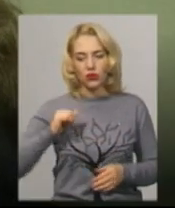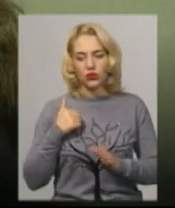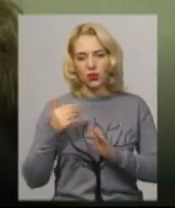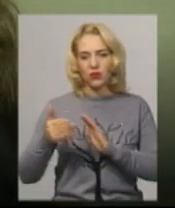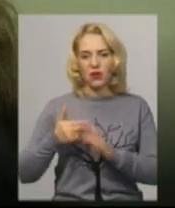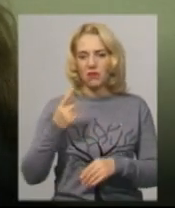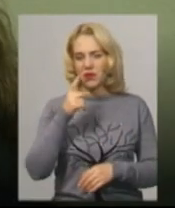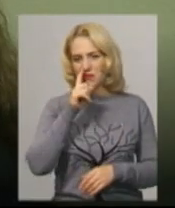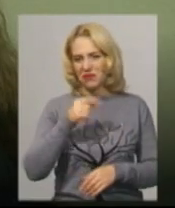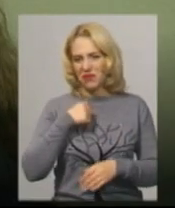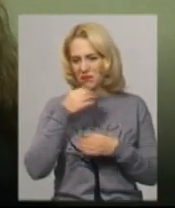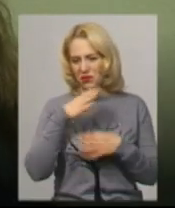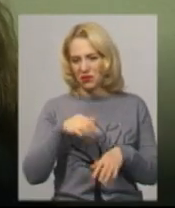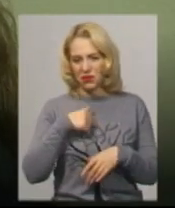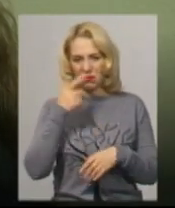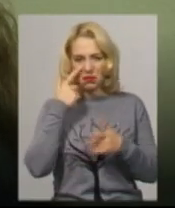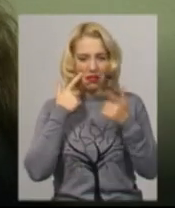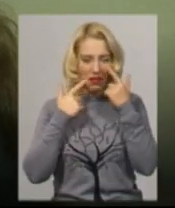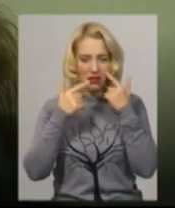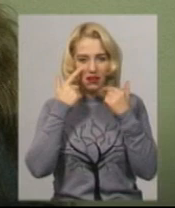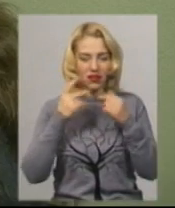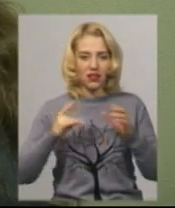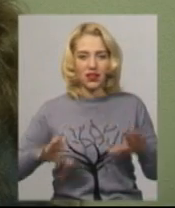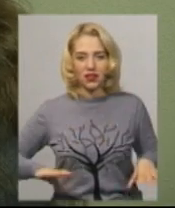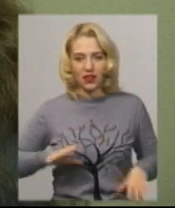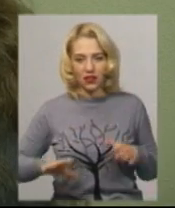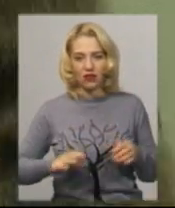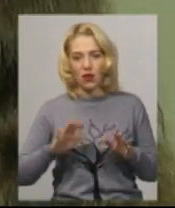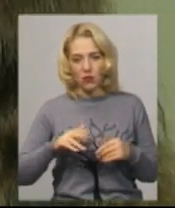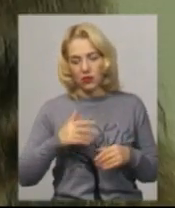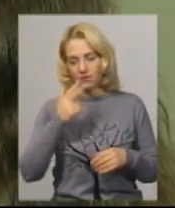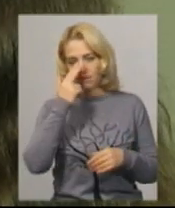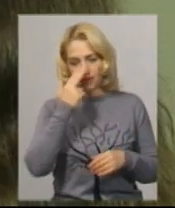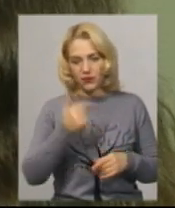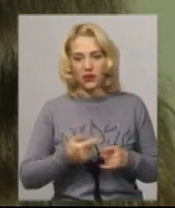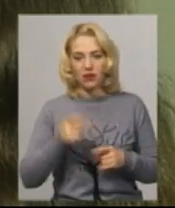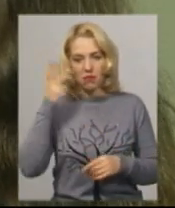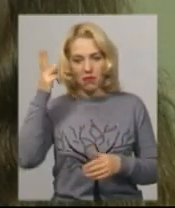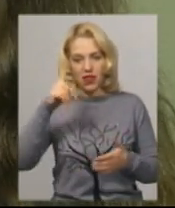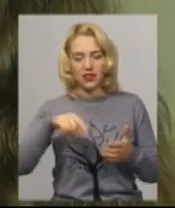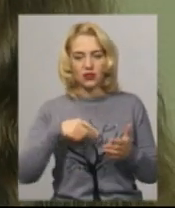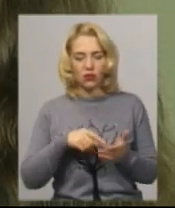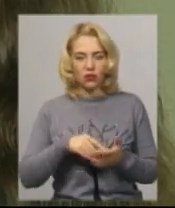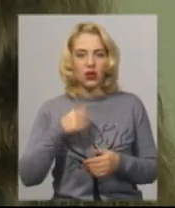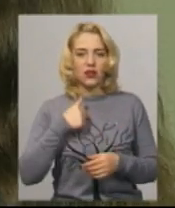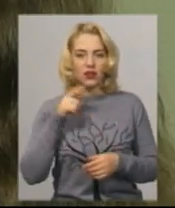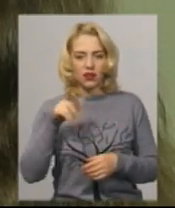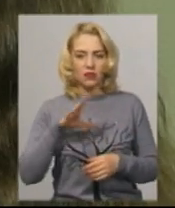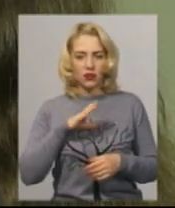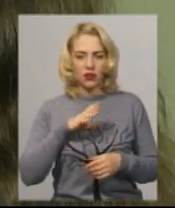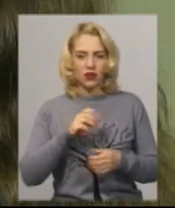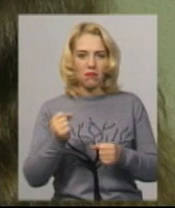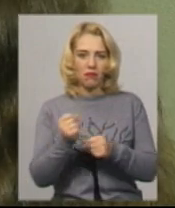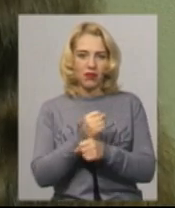не подобалось зовсім. Я плакала завжди на тренуваннях, а потім вже якось втягнулася в Хмельницькому. Я ж там вбилася своєю